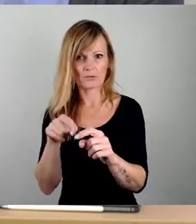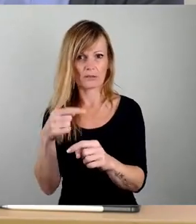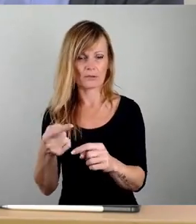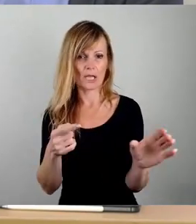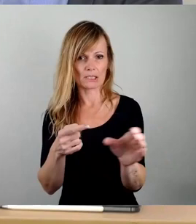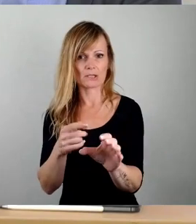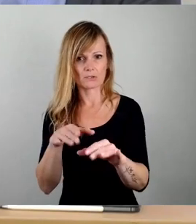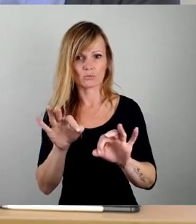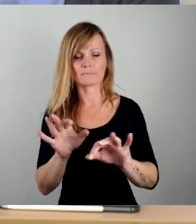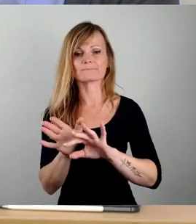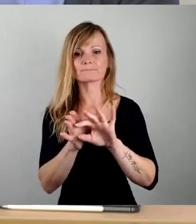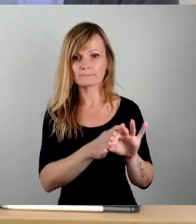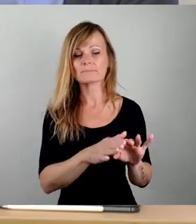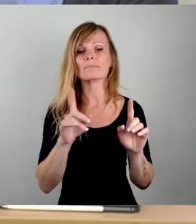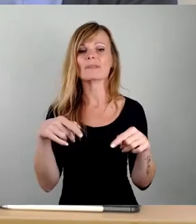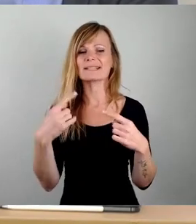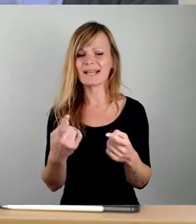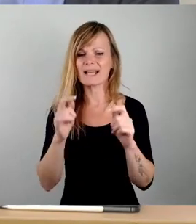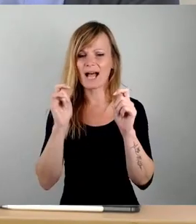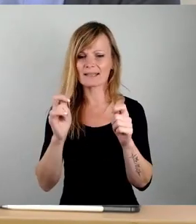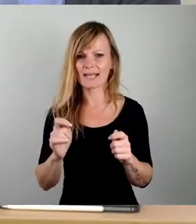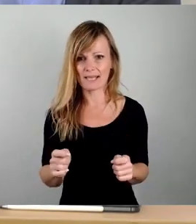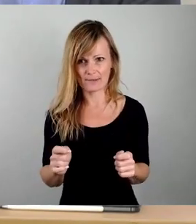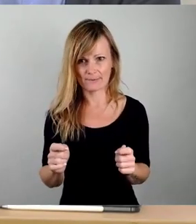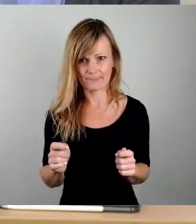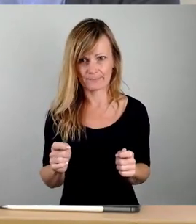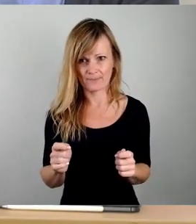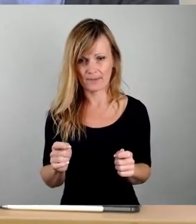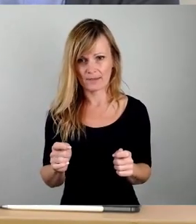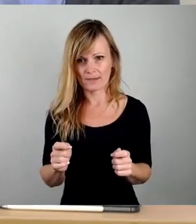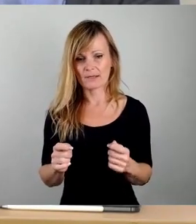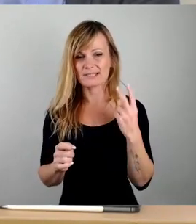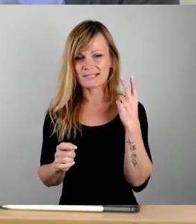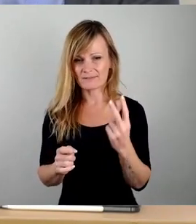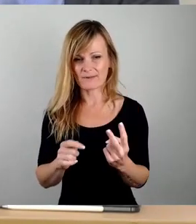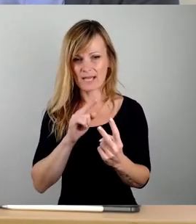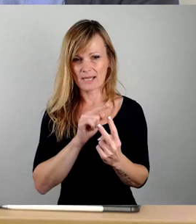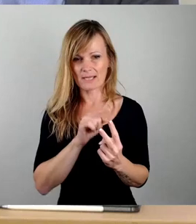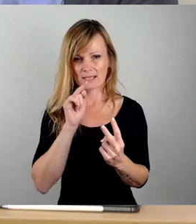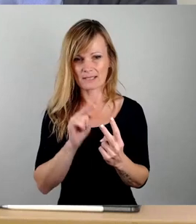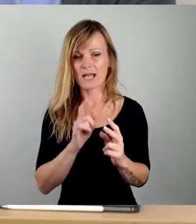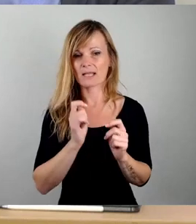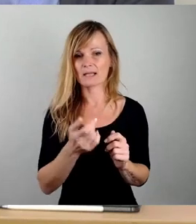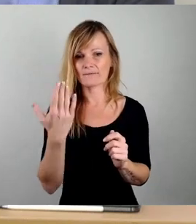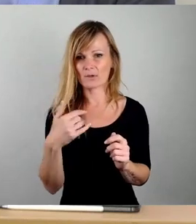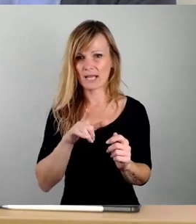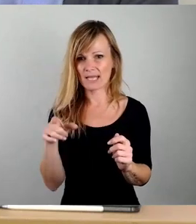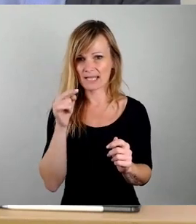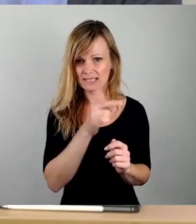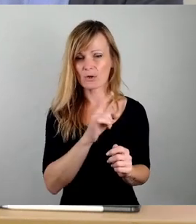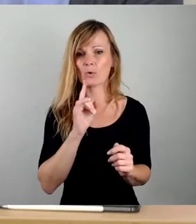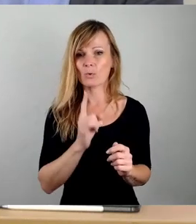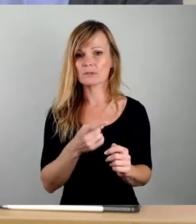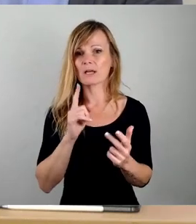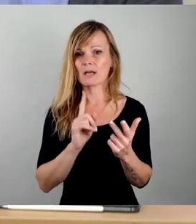Dann habe ich Anträge und zwei, das ist der Antrag von den Linken und der Antrag von